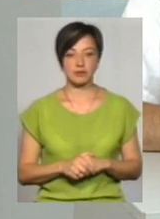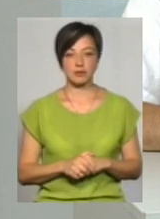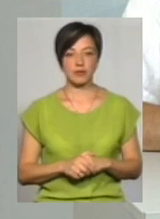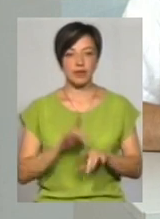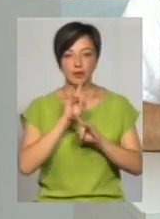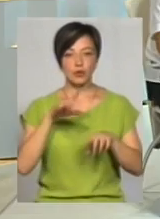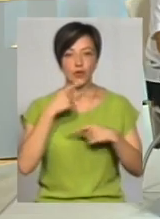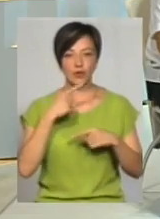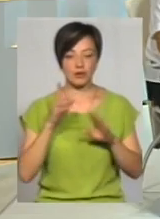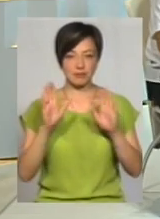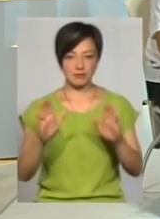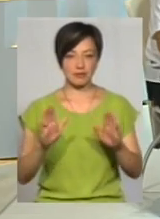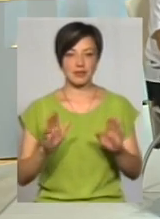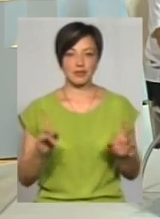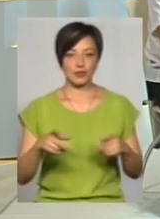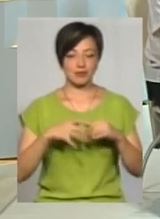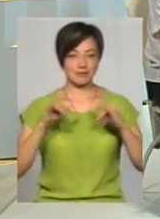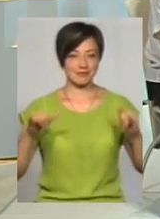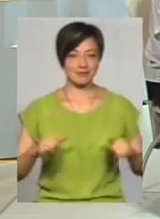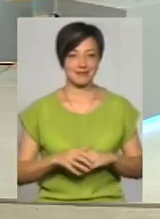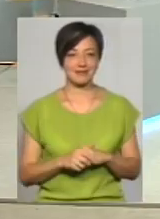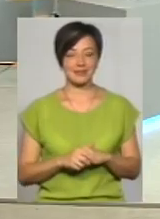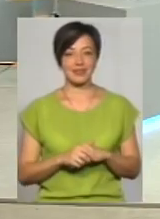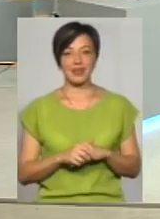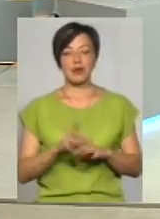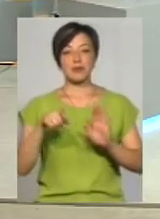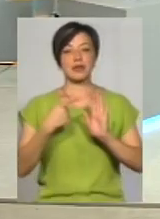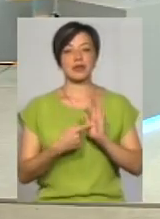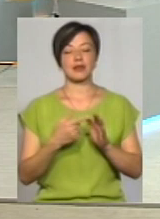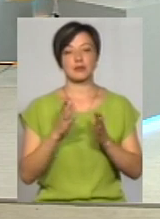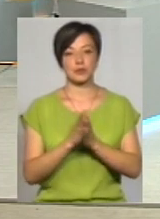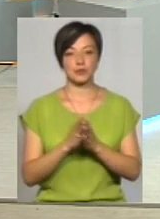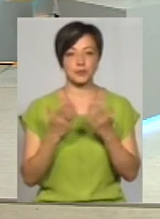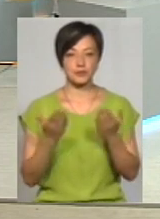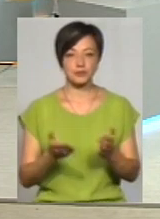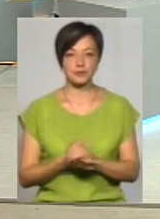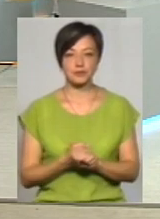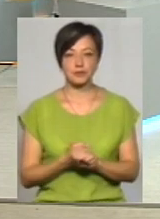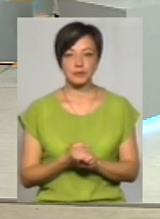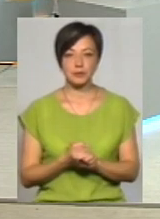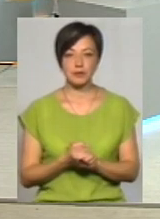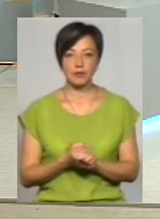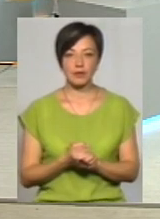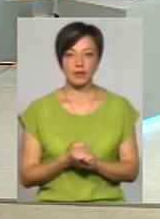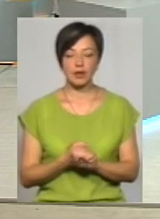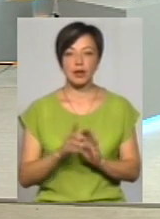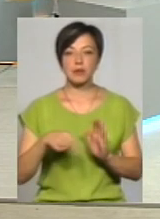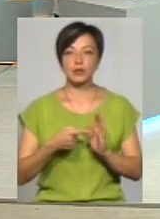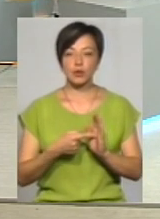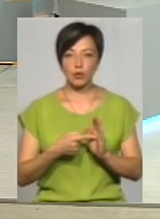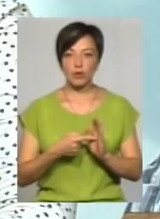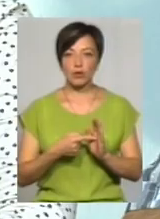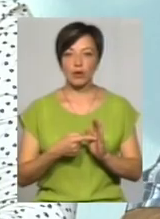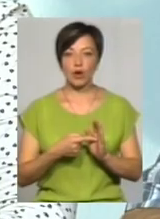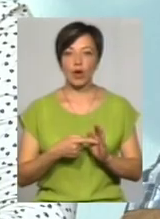вже не буду говорити, якось так розмовляємо. Добре, я бачу, що пан Ігор ще дуже хоче поставити питання, прошу. Пане Михайло, міської комунальної